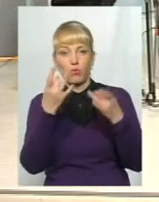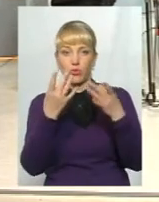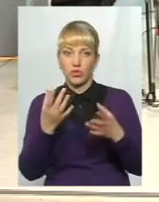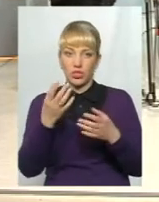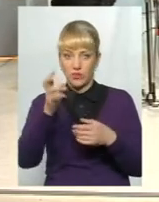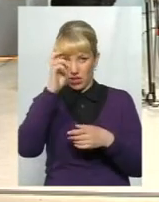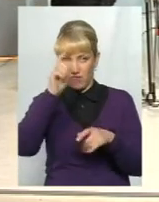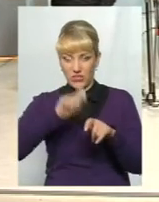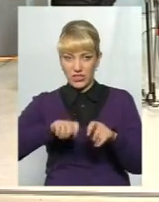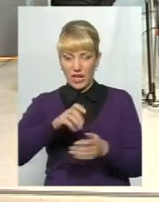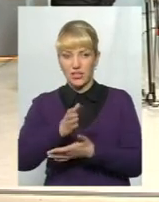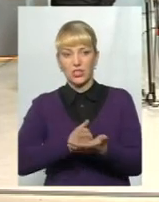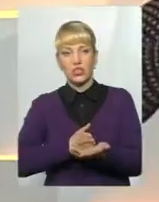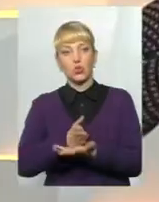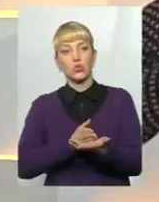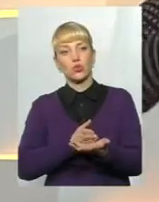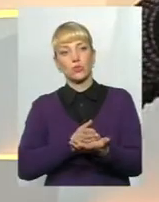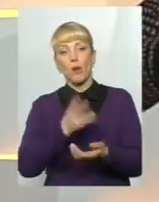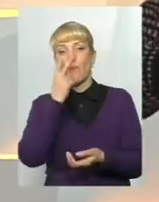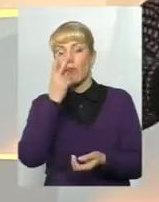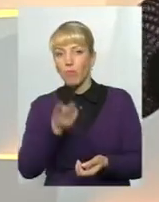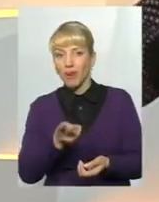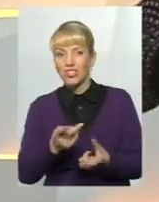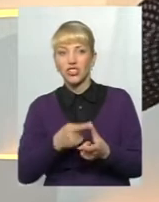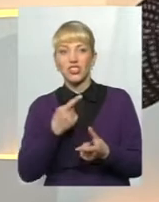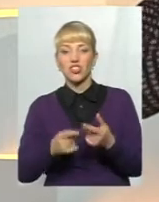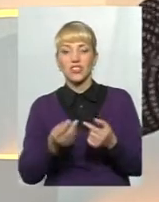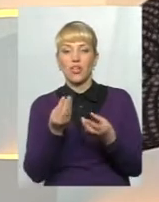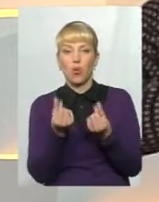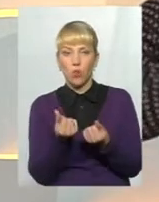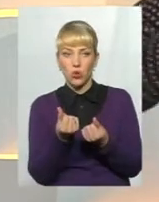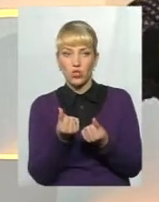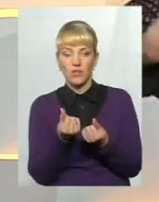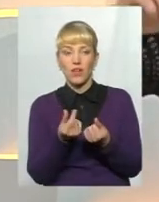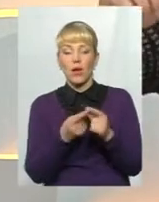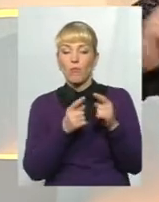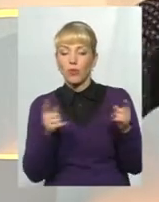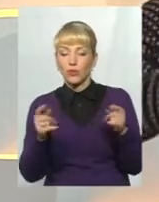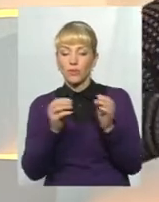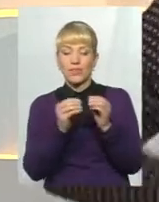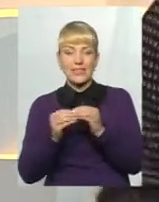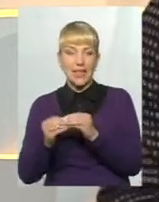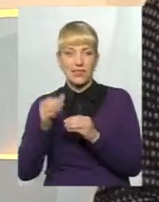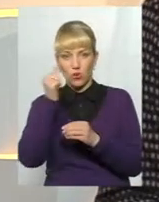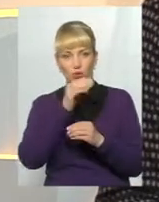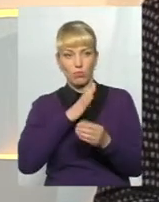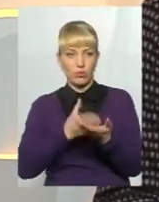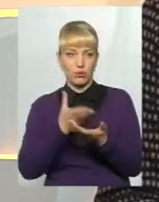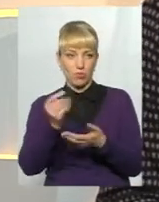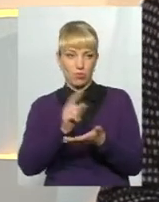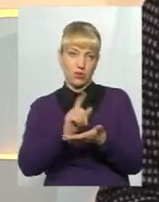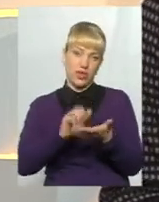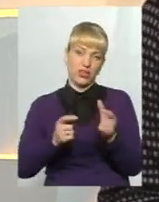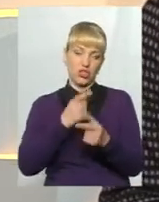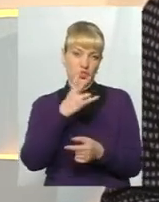державні фіскальні служби побачити, чи з цих коштів протягом десятки років були сплощені копу податків, чи ні.